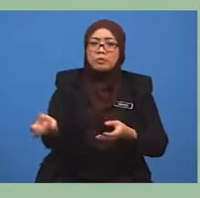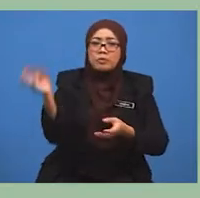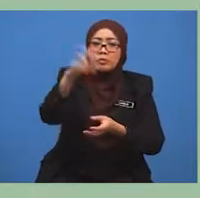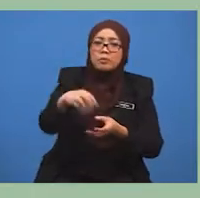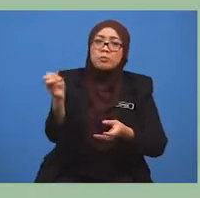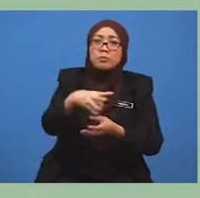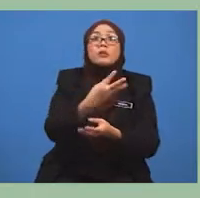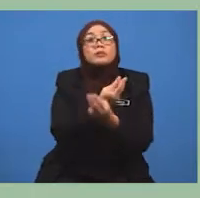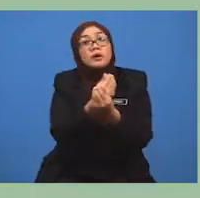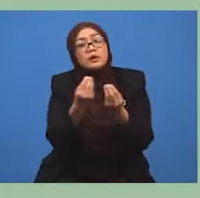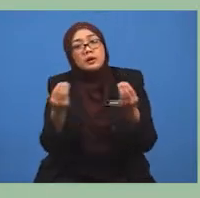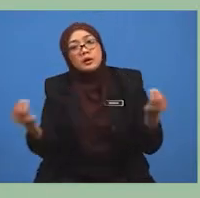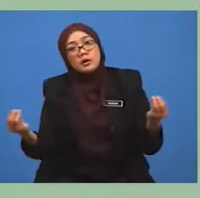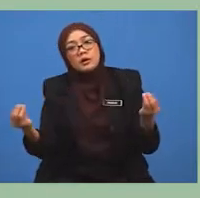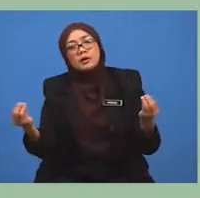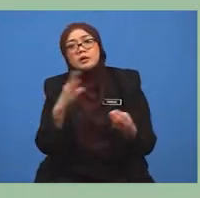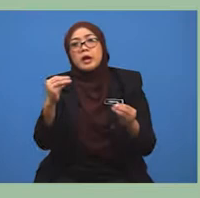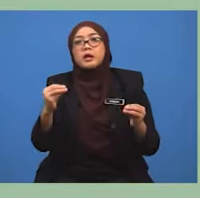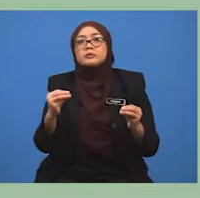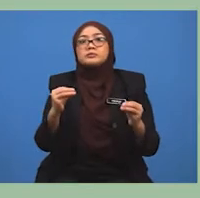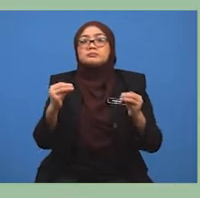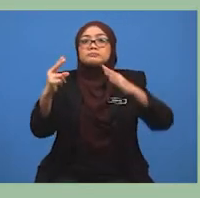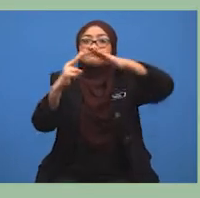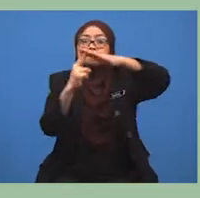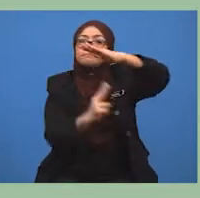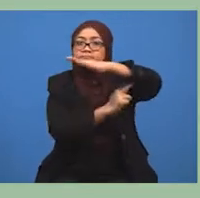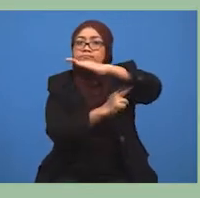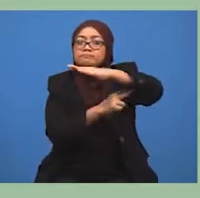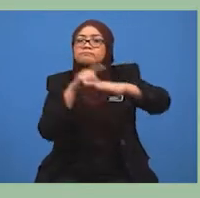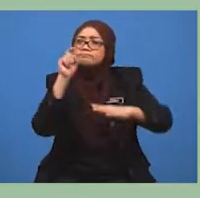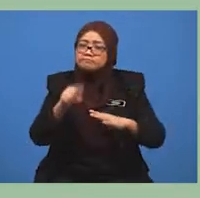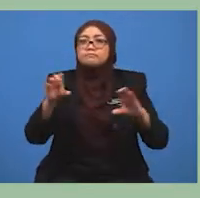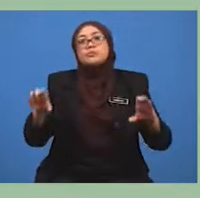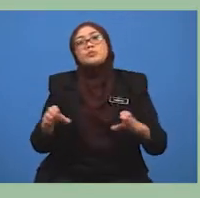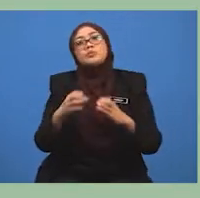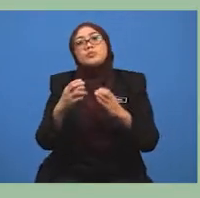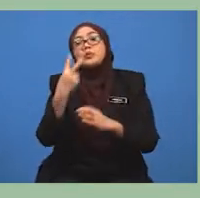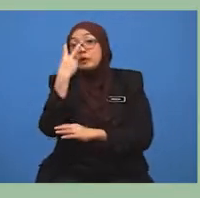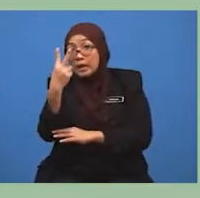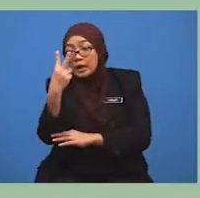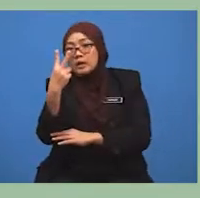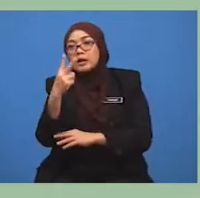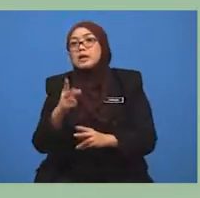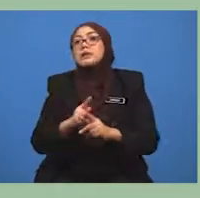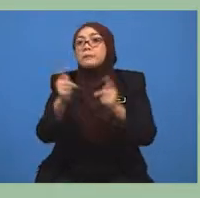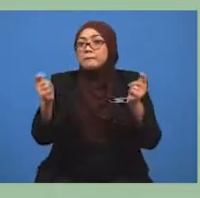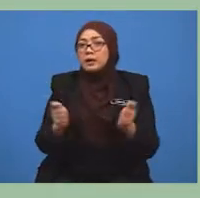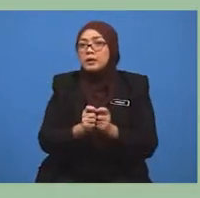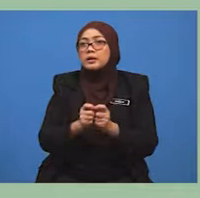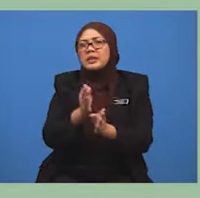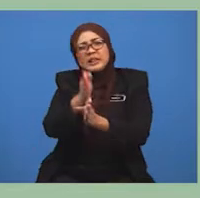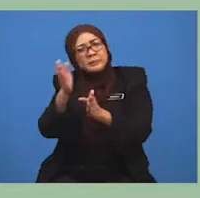Bentuk muka bumi seterusnya ialah pinggir laut. Bagi kawasan pinggir pantai yang